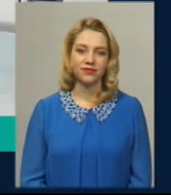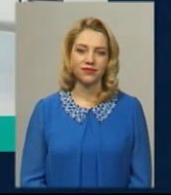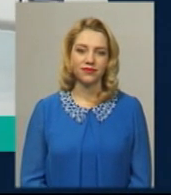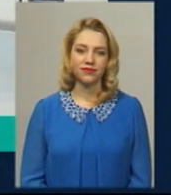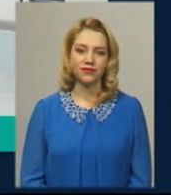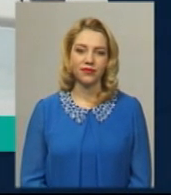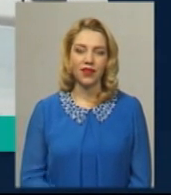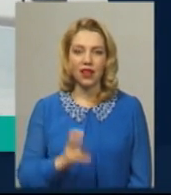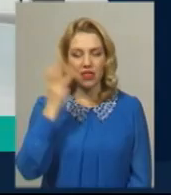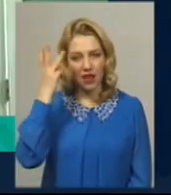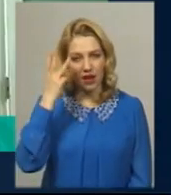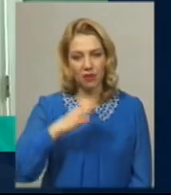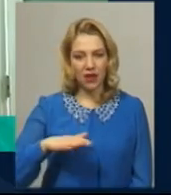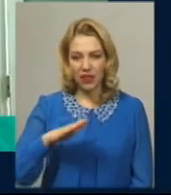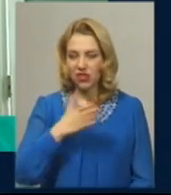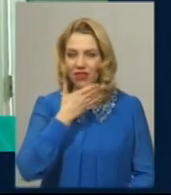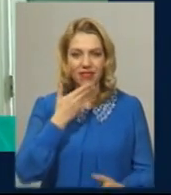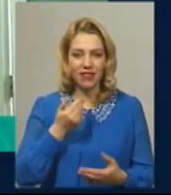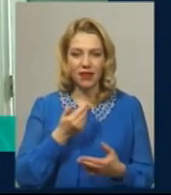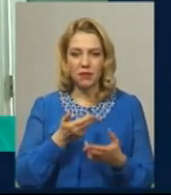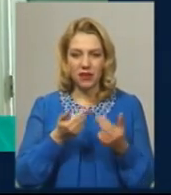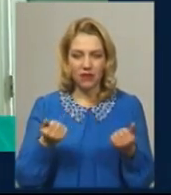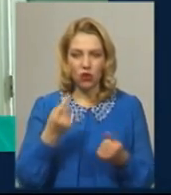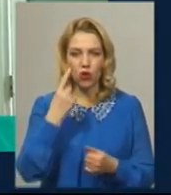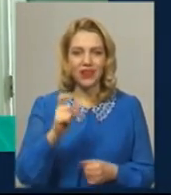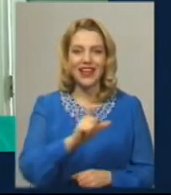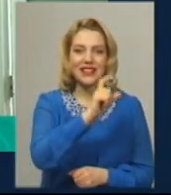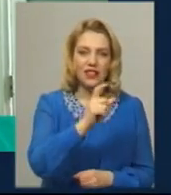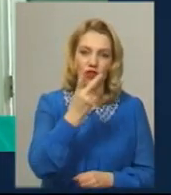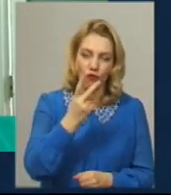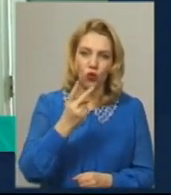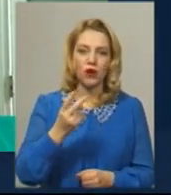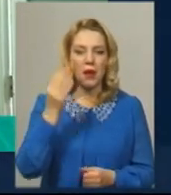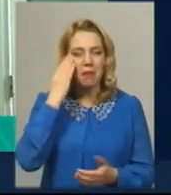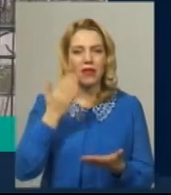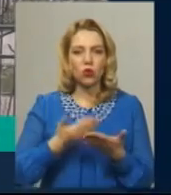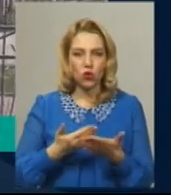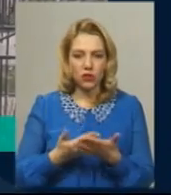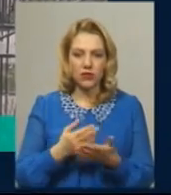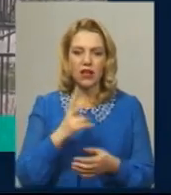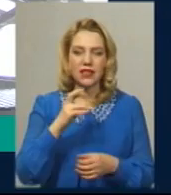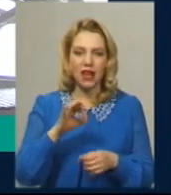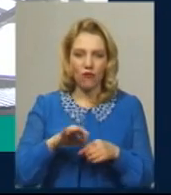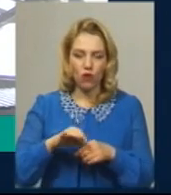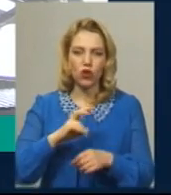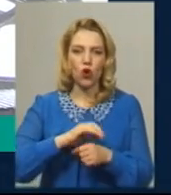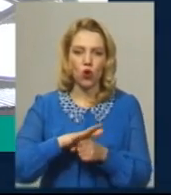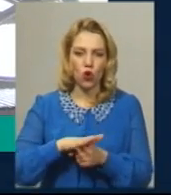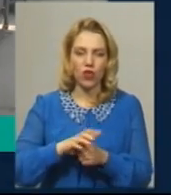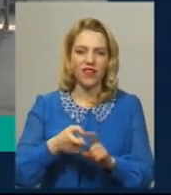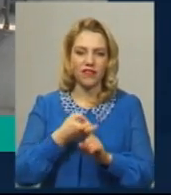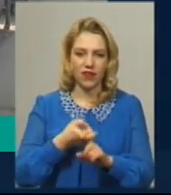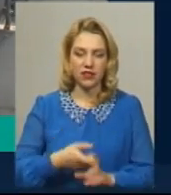На Хмельниччині не підтвердилась одна з двох підозр на захворювання коронавірусної інфекції. Відзавтра на Хмельниччині